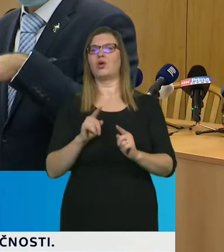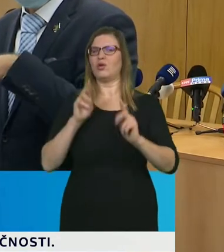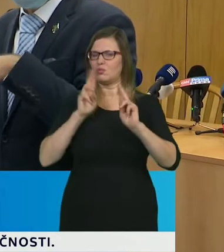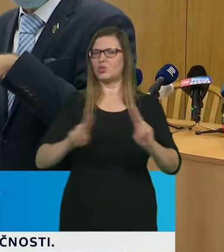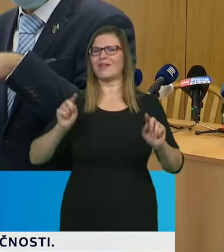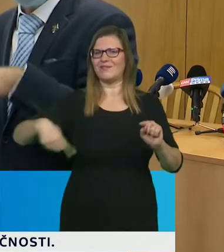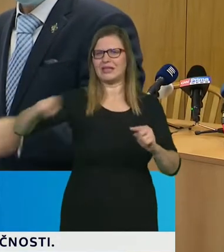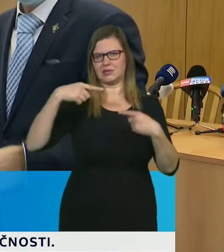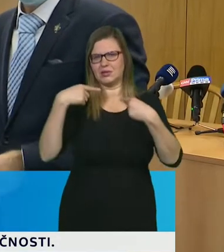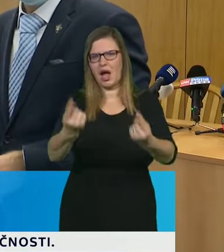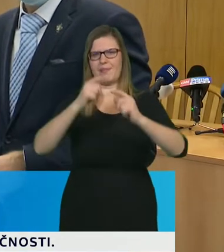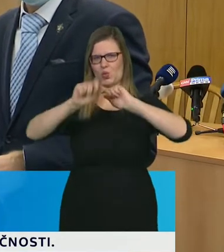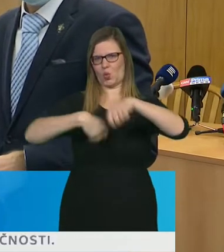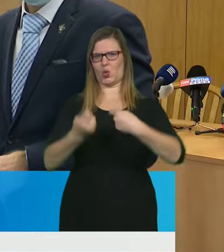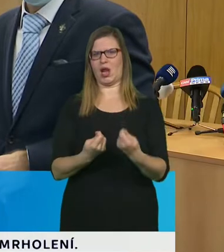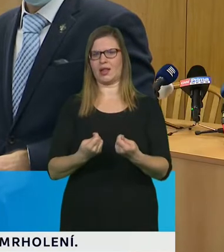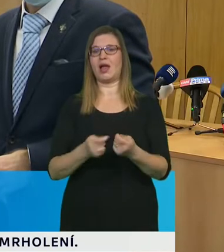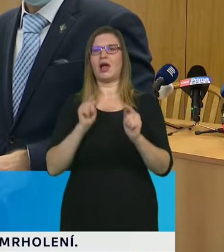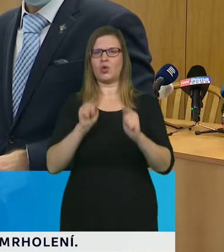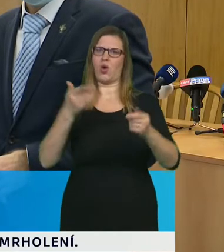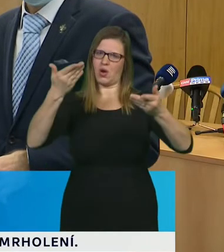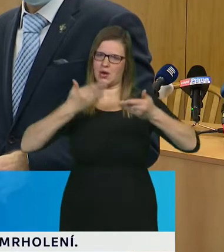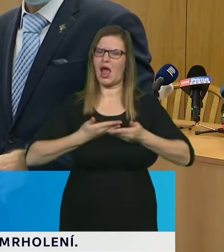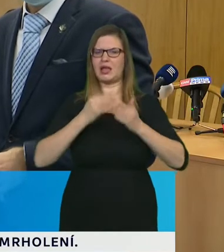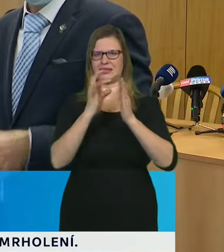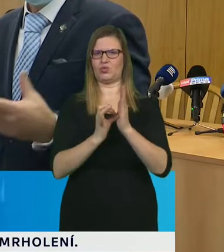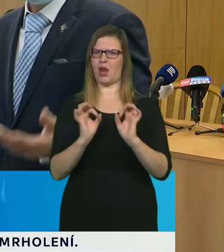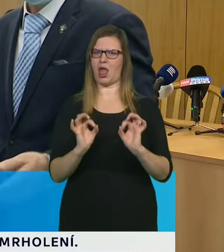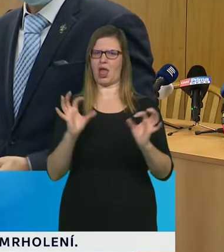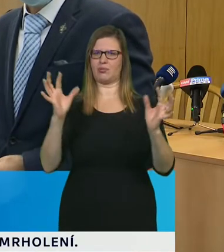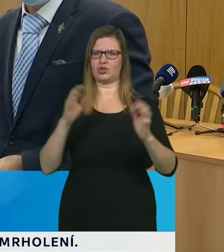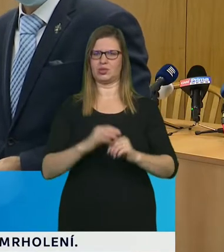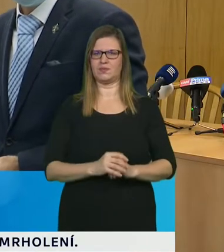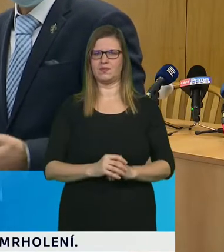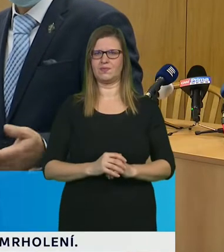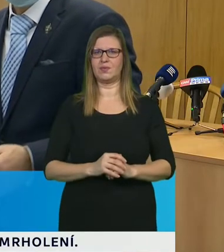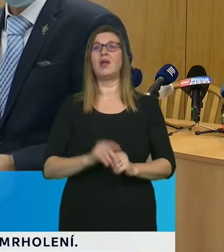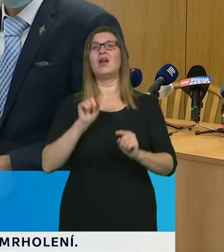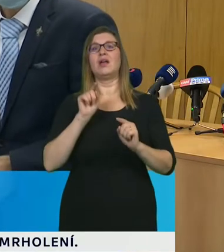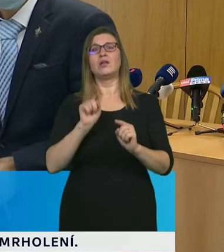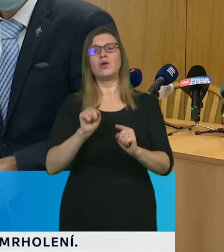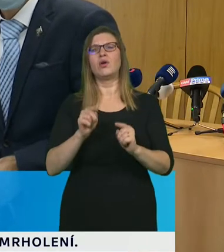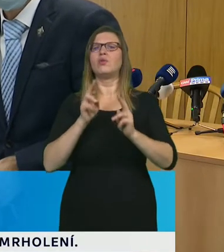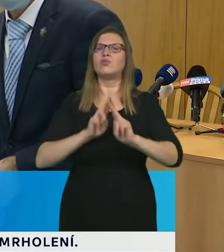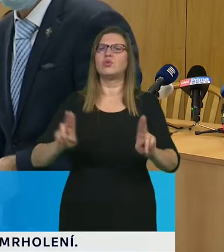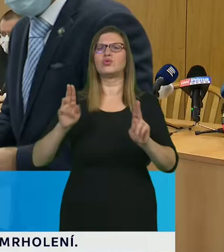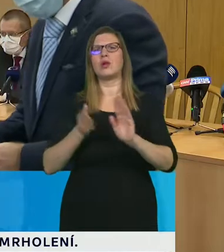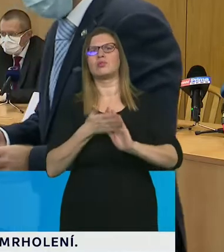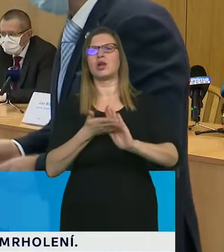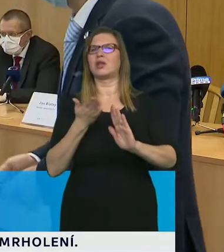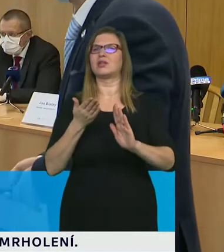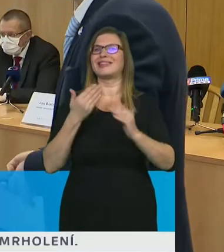té nižší úrovni vzestupu. To, co jinými slovy umožní, aby třeba zůstaly otevřené obchody.